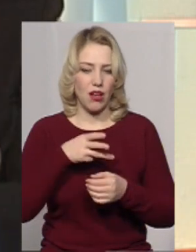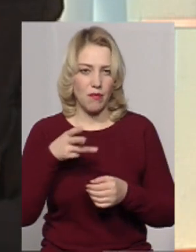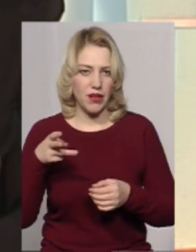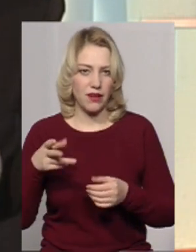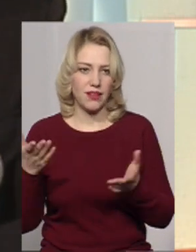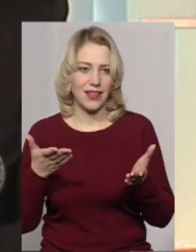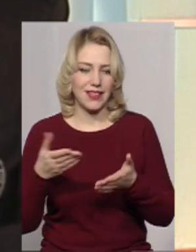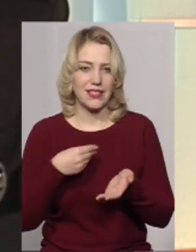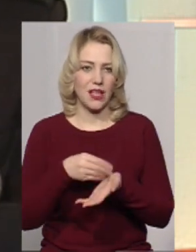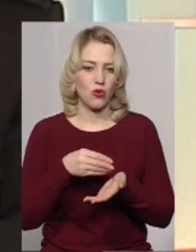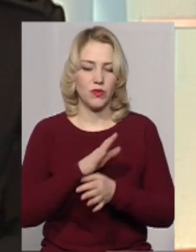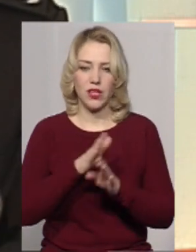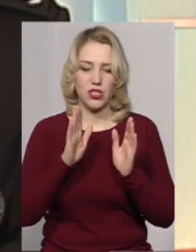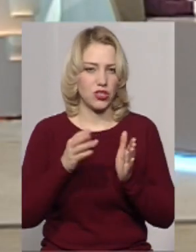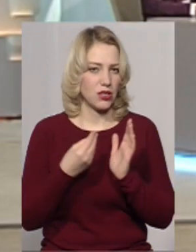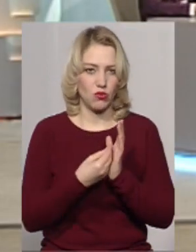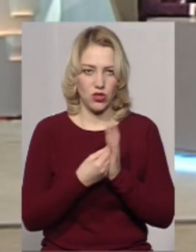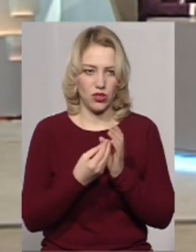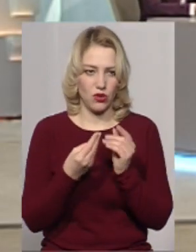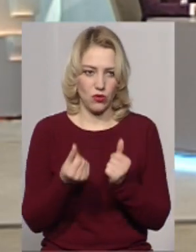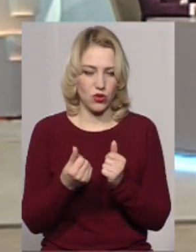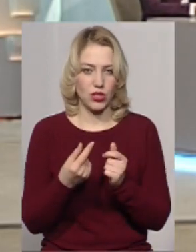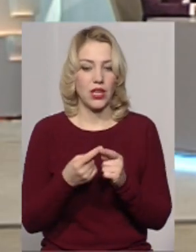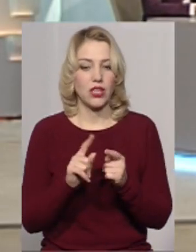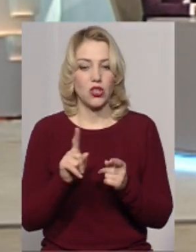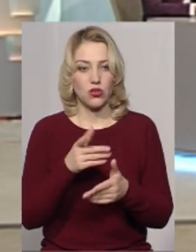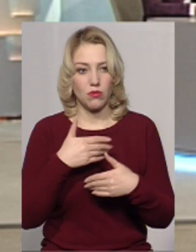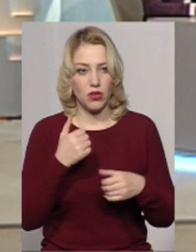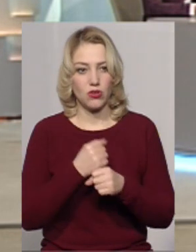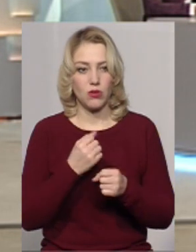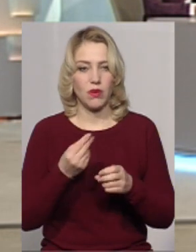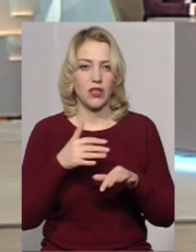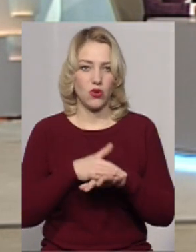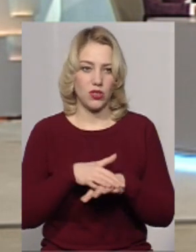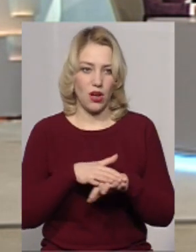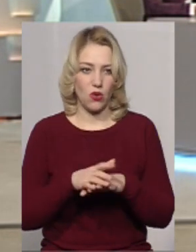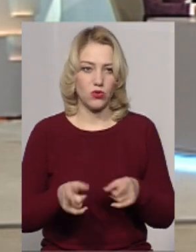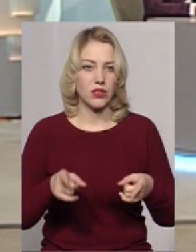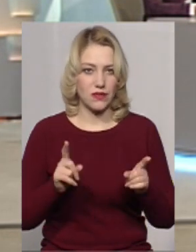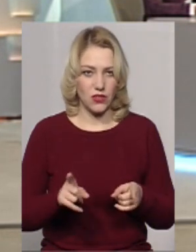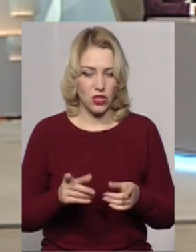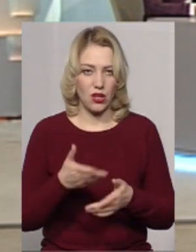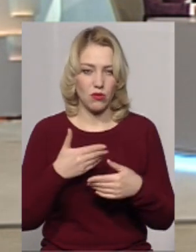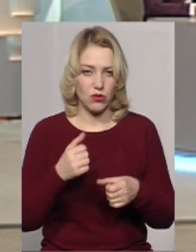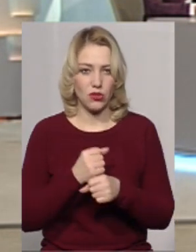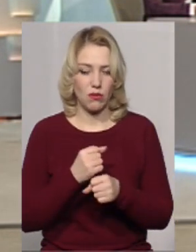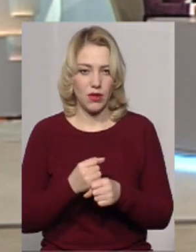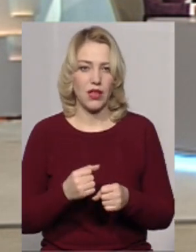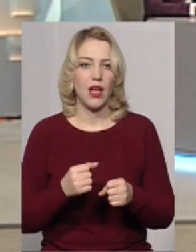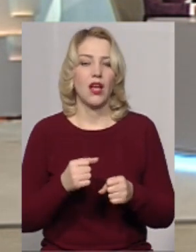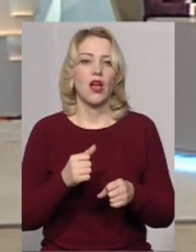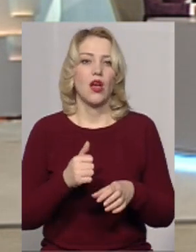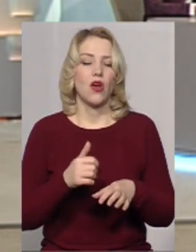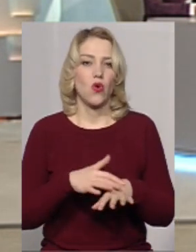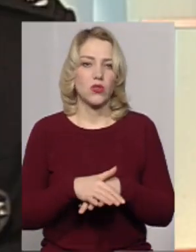закуплені не лише за бюджетні кошти. Ті, що ми розробили розрахунок, звичайно, ми зробили розрахунок на